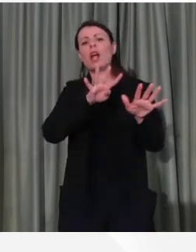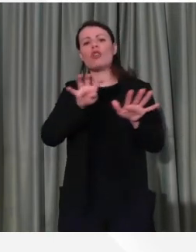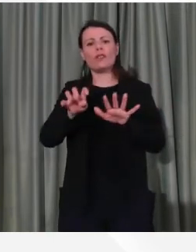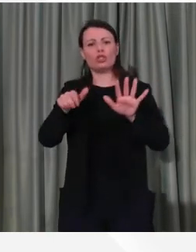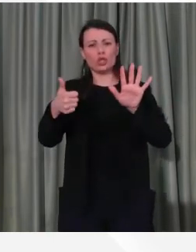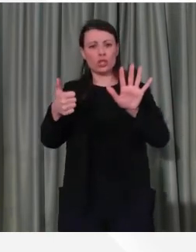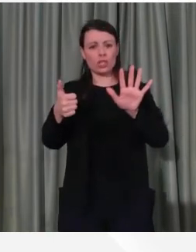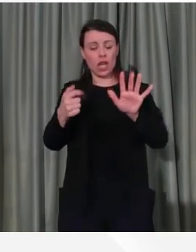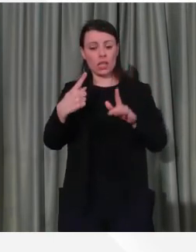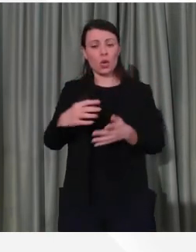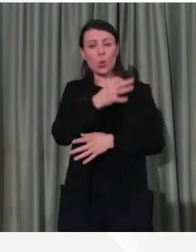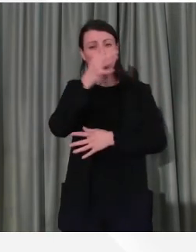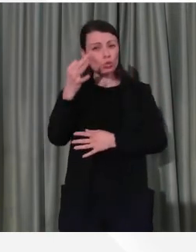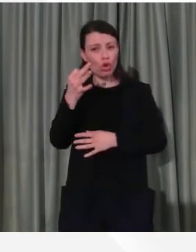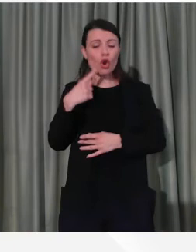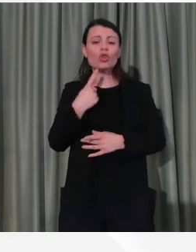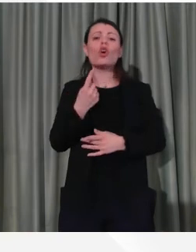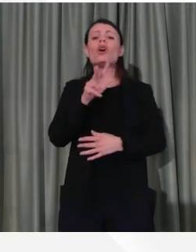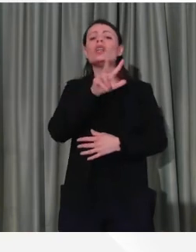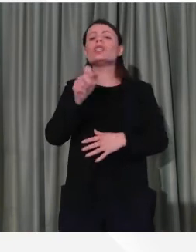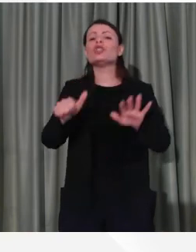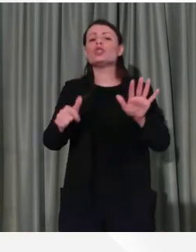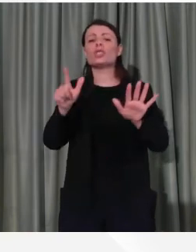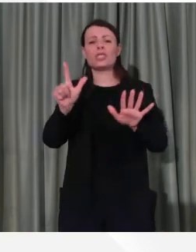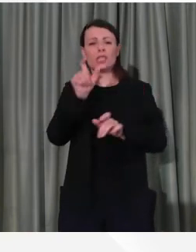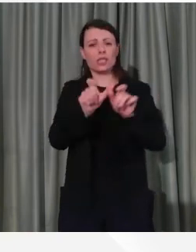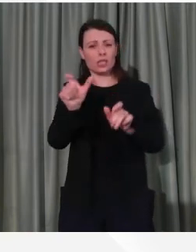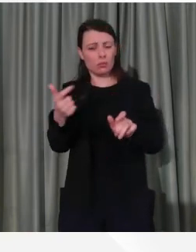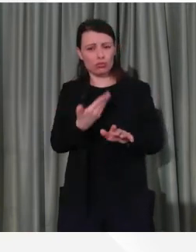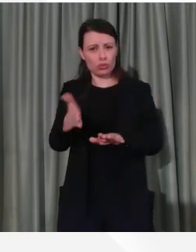in un giorno ci hanno lasciato 367 persone,